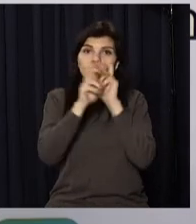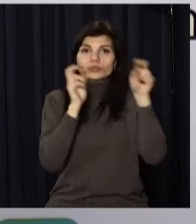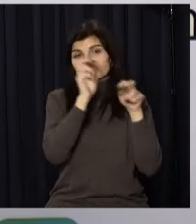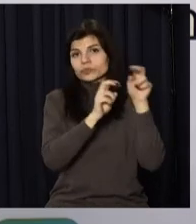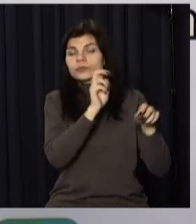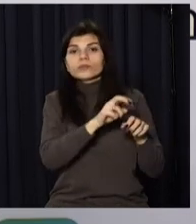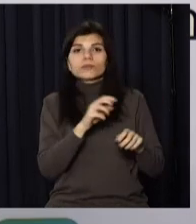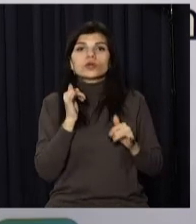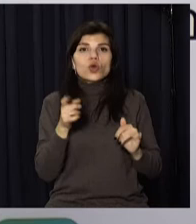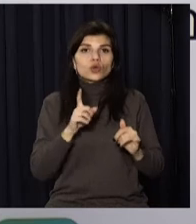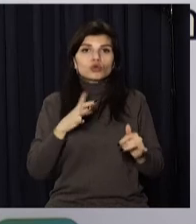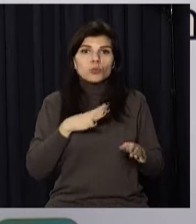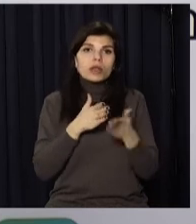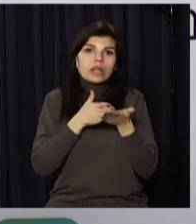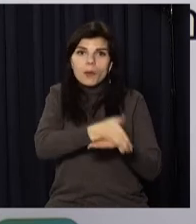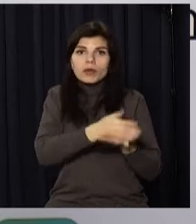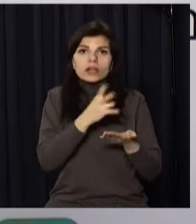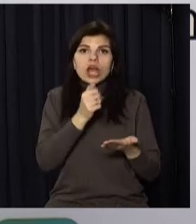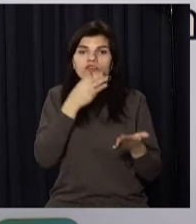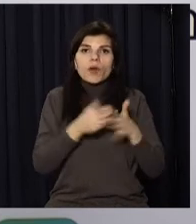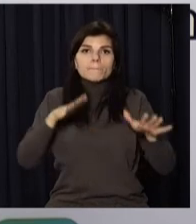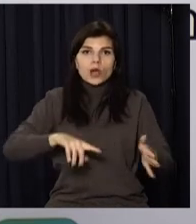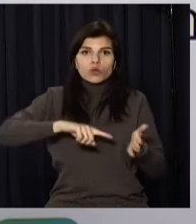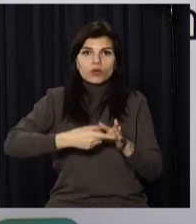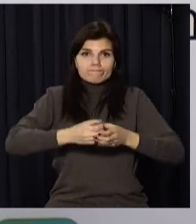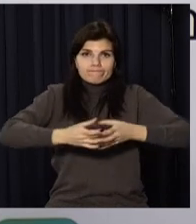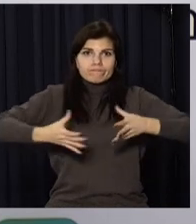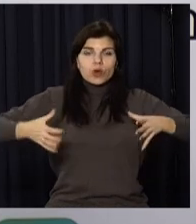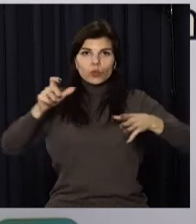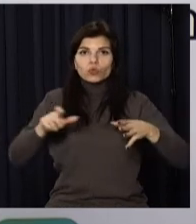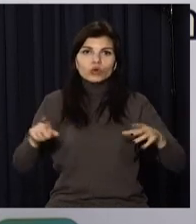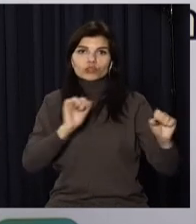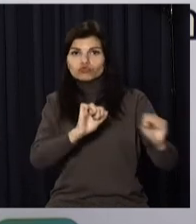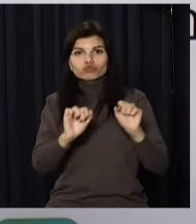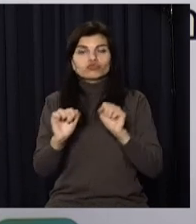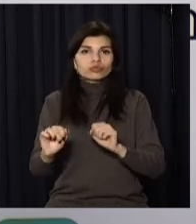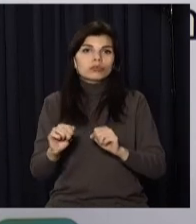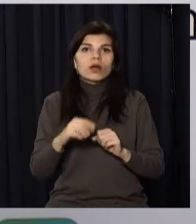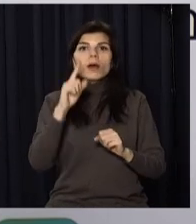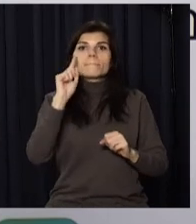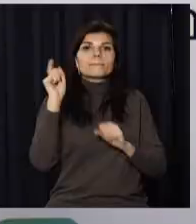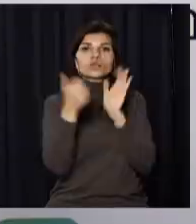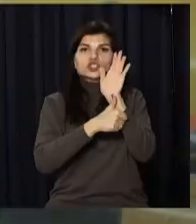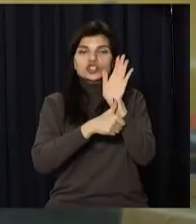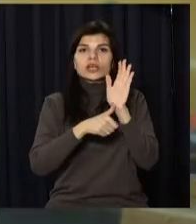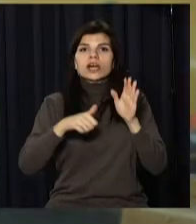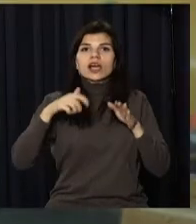комісаріатів, для того, щоб бути направлені на свої місця служби, які вони проходили у перших шести хвилях мобілізації.